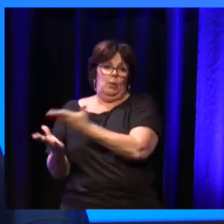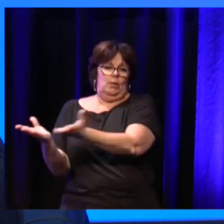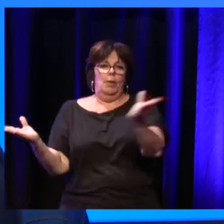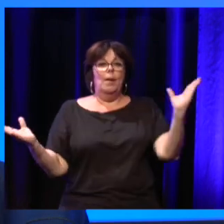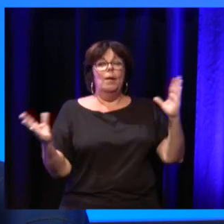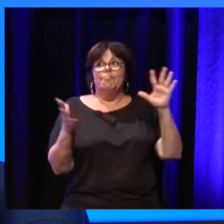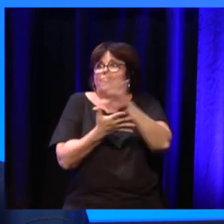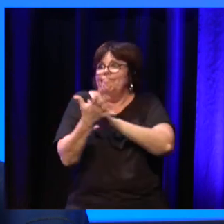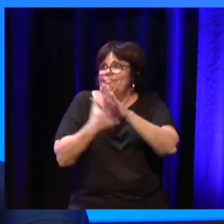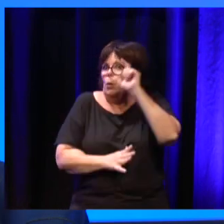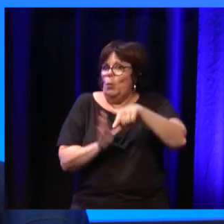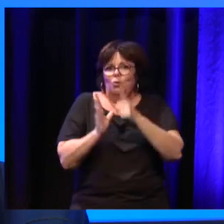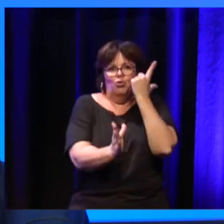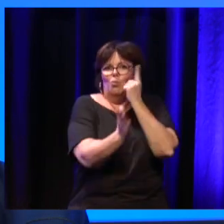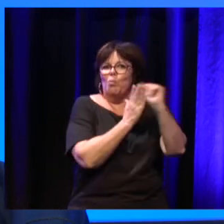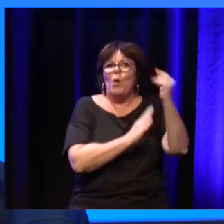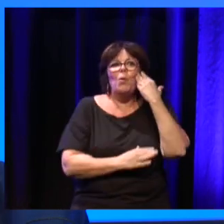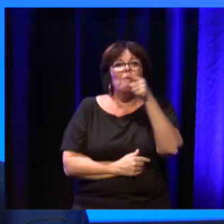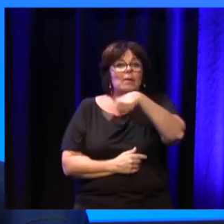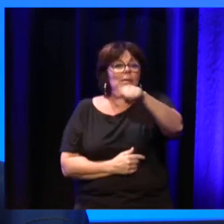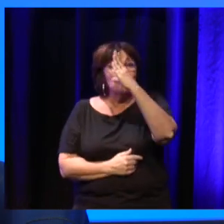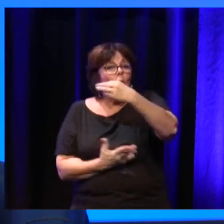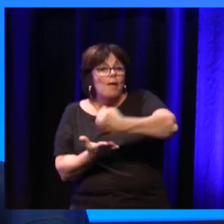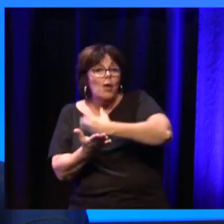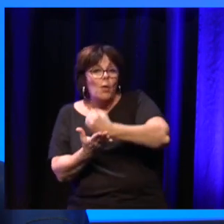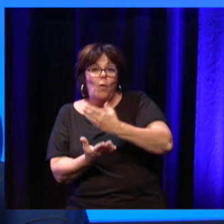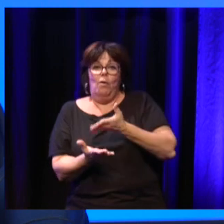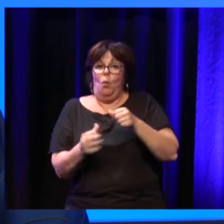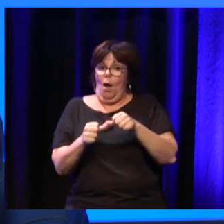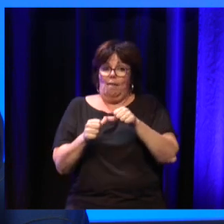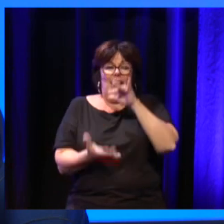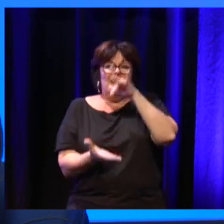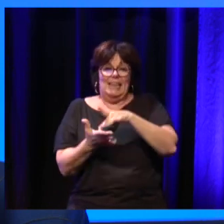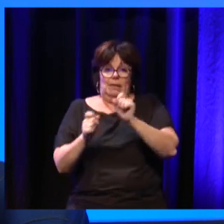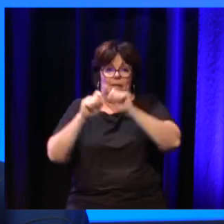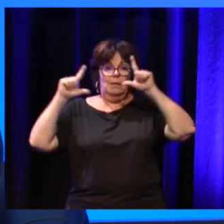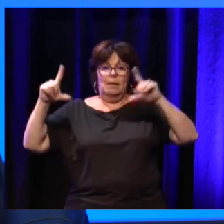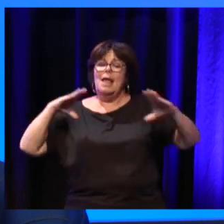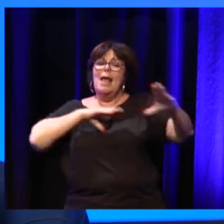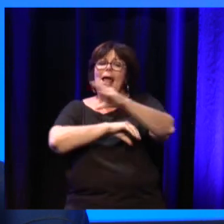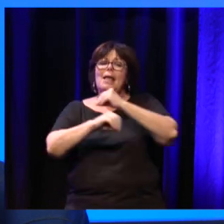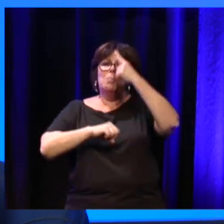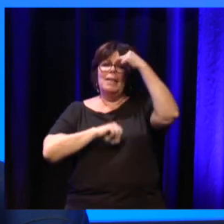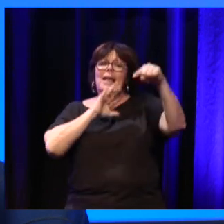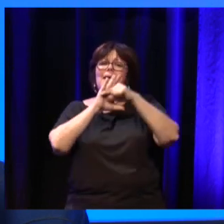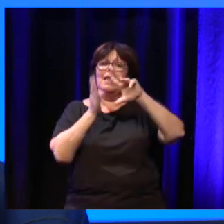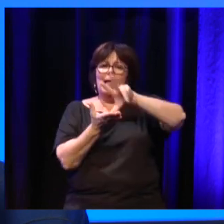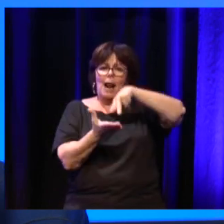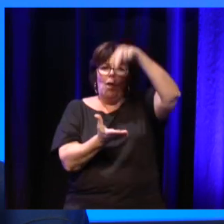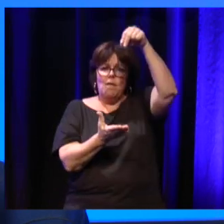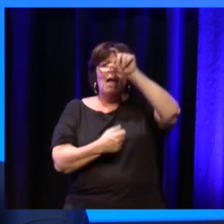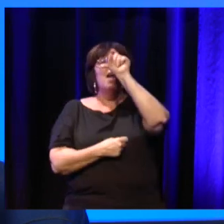remercie. Si vous voulez avoir des informations, vous allez sur le site de l'Espace éthique Île-de-France. Vous avez un petit onglet programme éthique territoire maladie